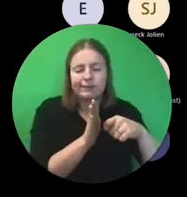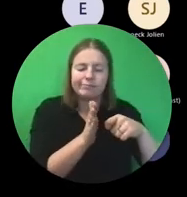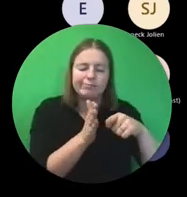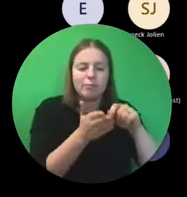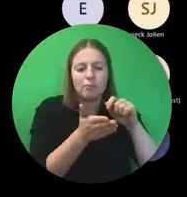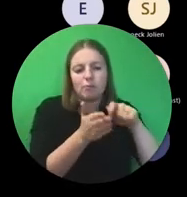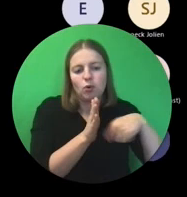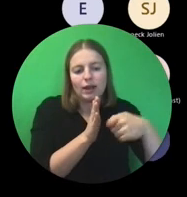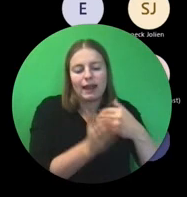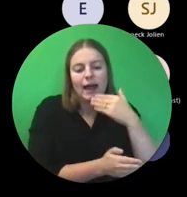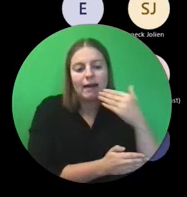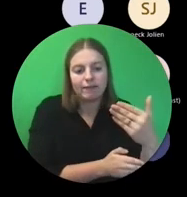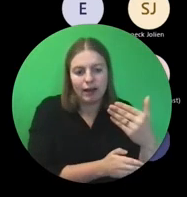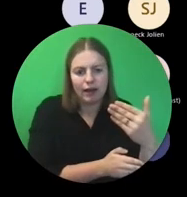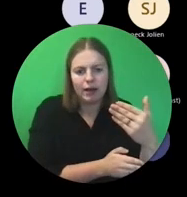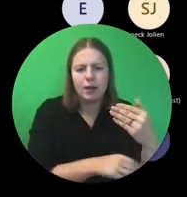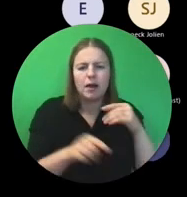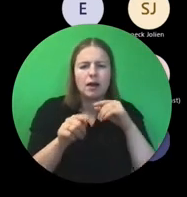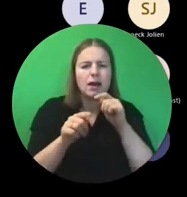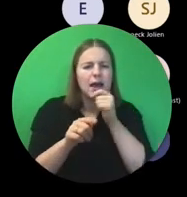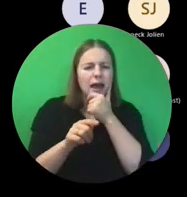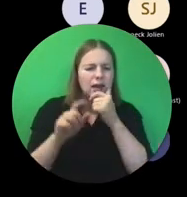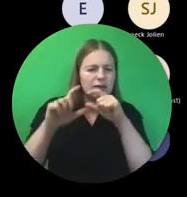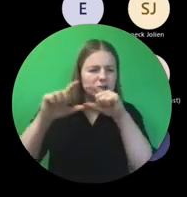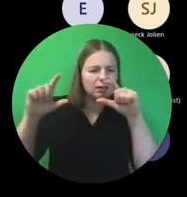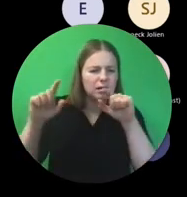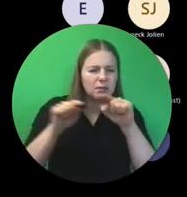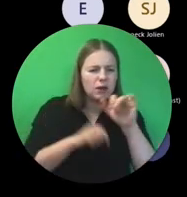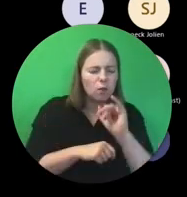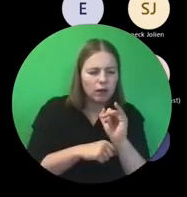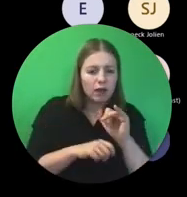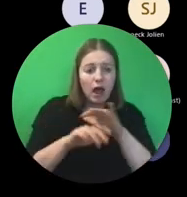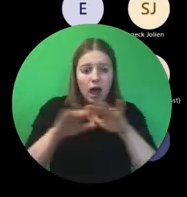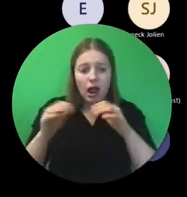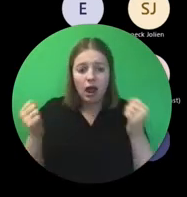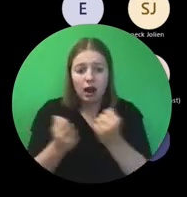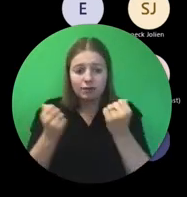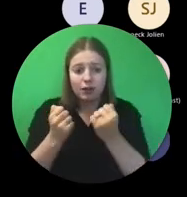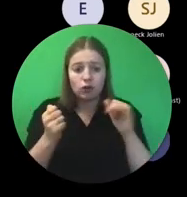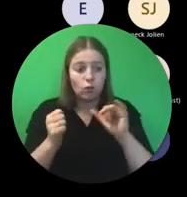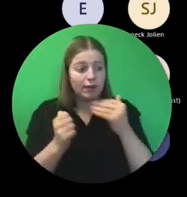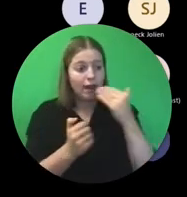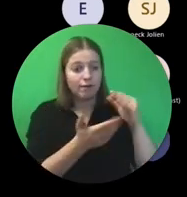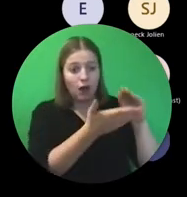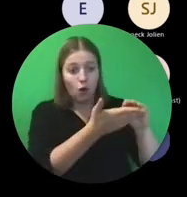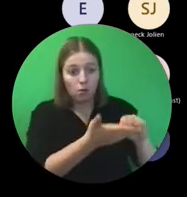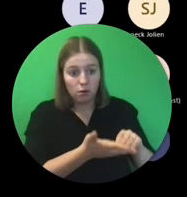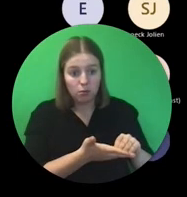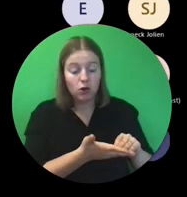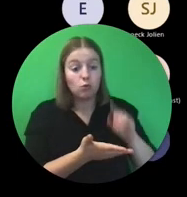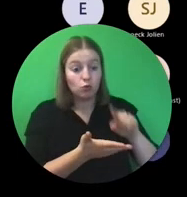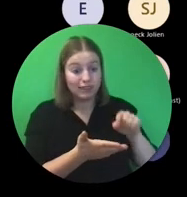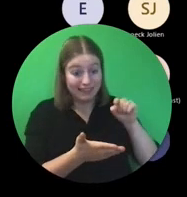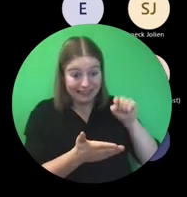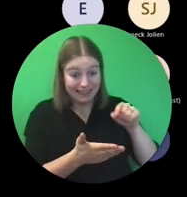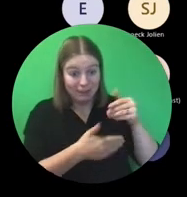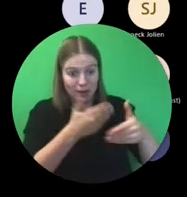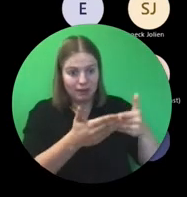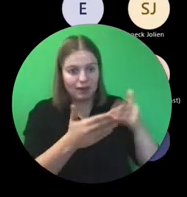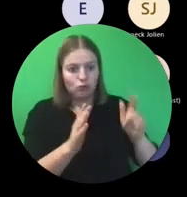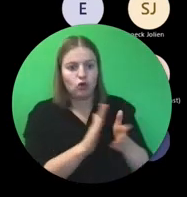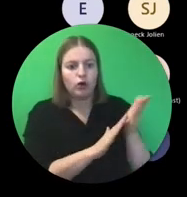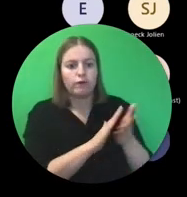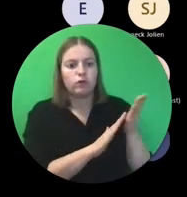Dus dat wil eigenlijk zeggen, dat alle activiteiten zoals die beschreven zijn in je aanvraag, ook zo uitgevoerd moeten worden.